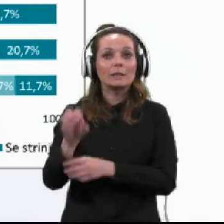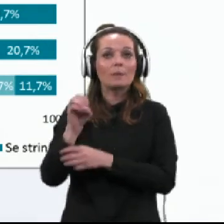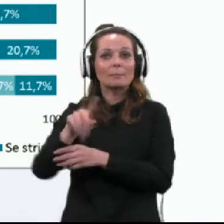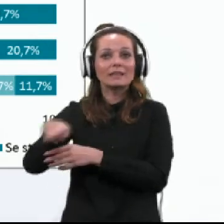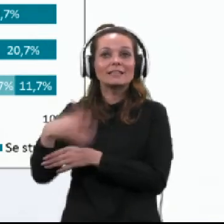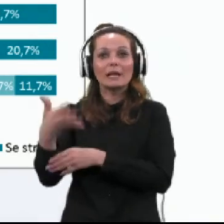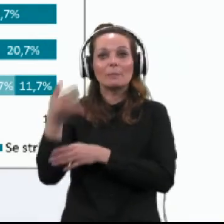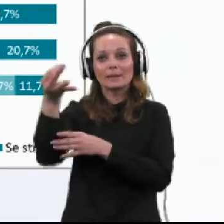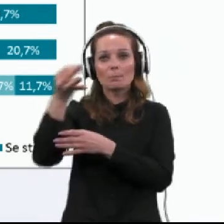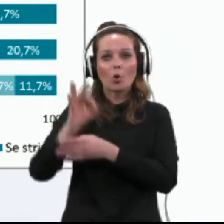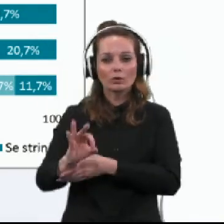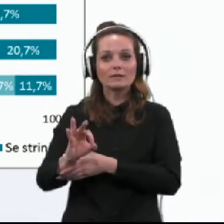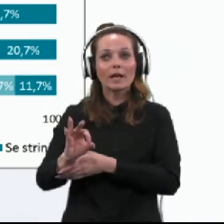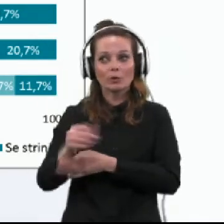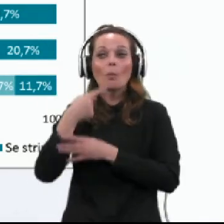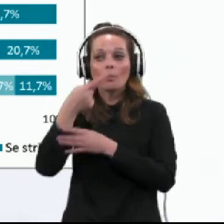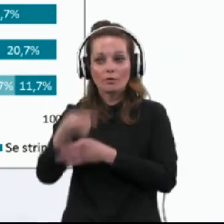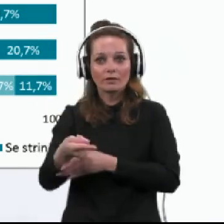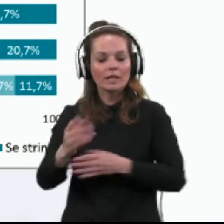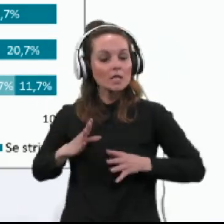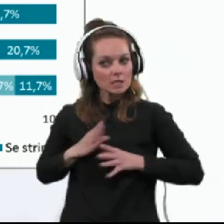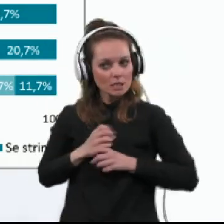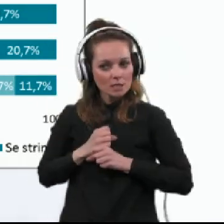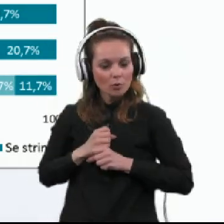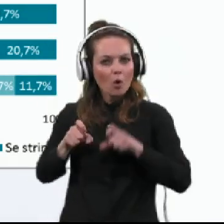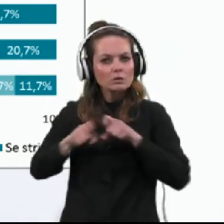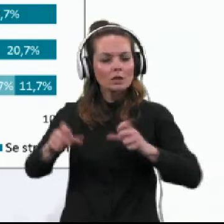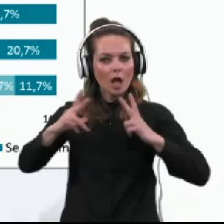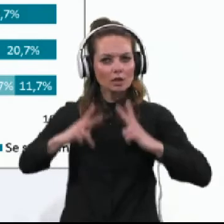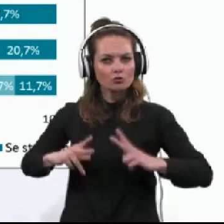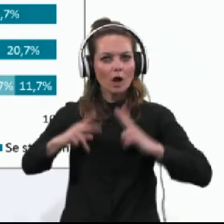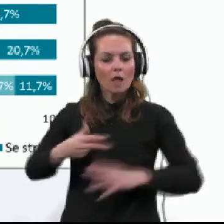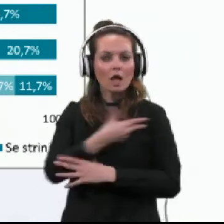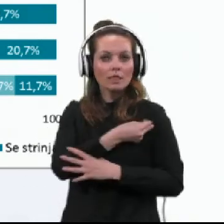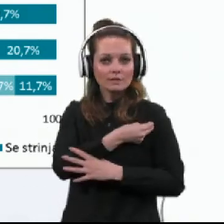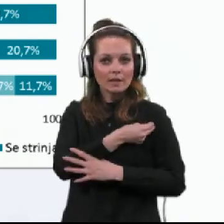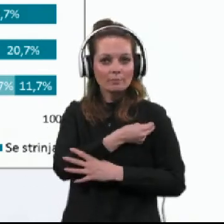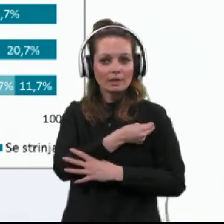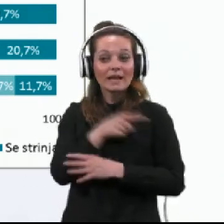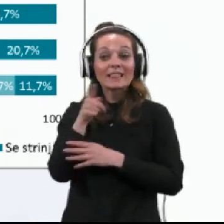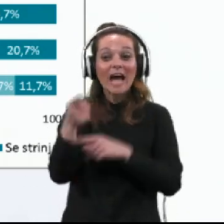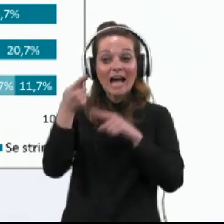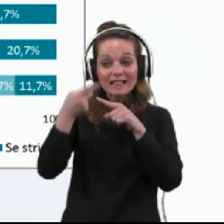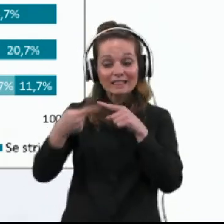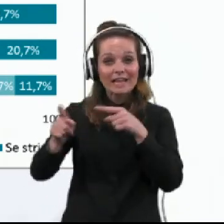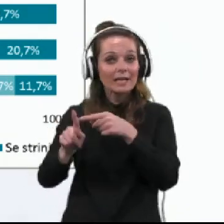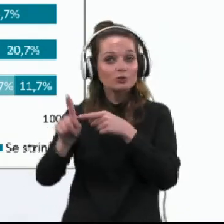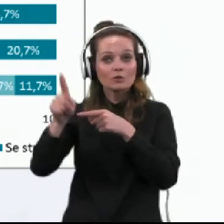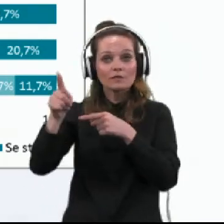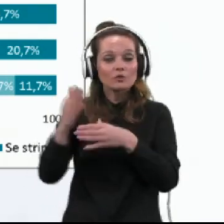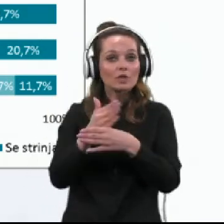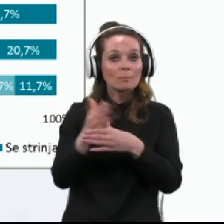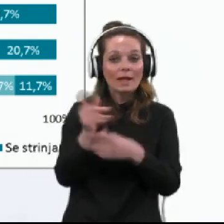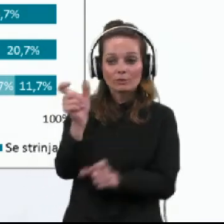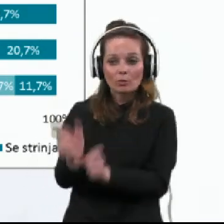,5% poročalo stisko zaradi čakanja na cepljenje in ta delež je višji med